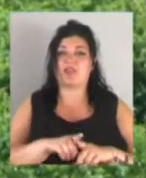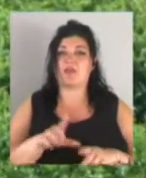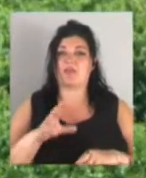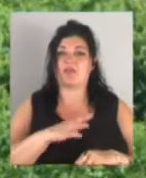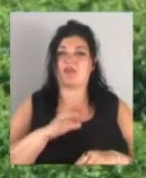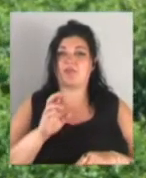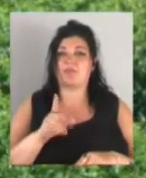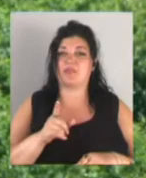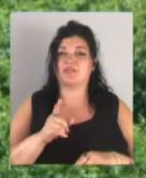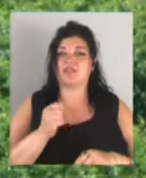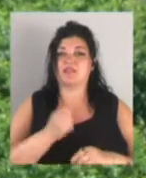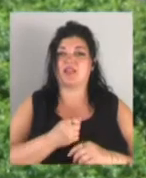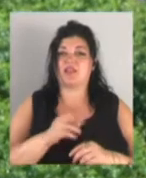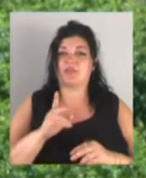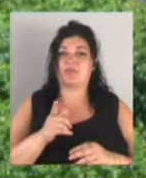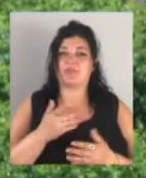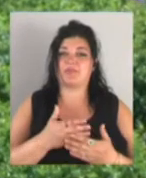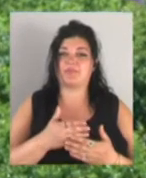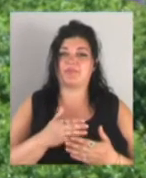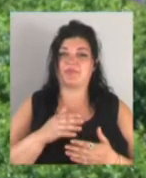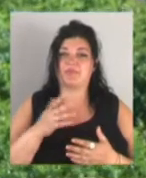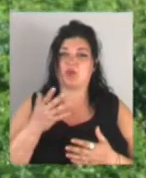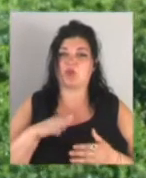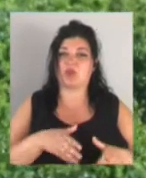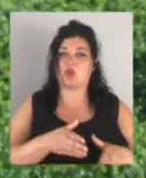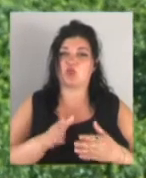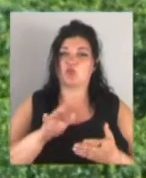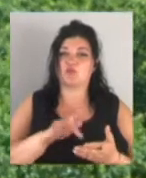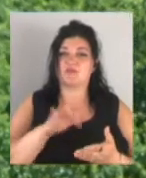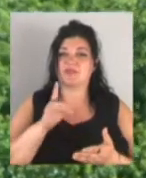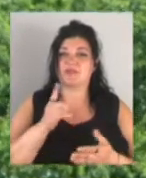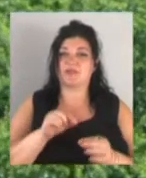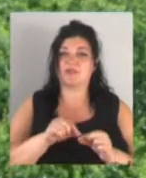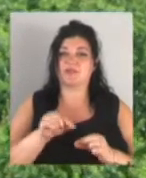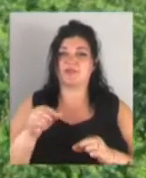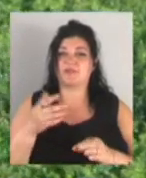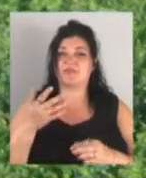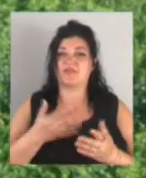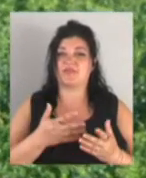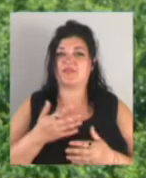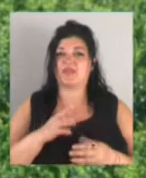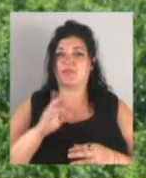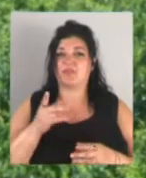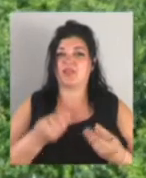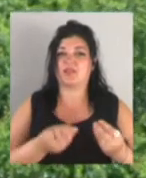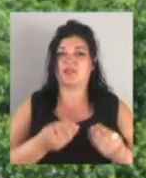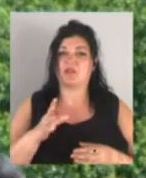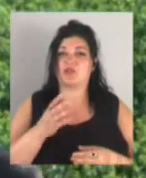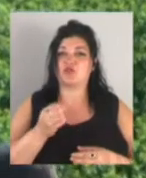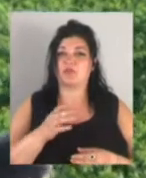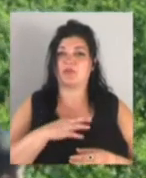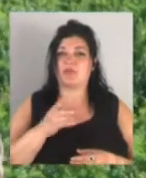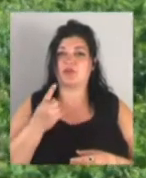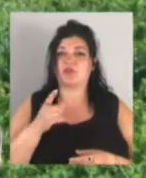зробили б, допустим, в середину якусь дорожку, то, мабуть, люди б не затоптали. І ще б був один людина,